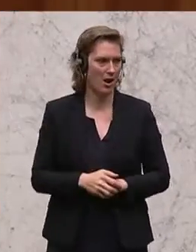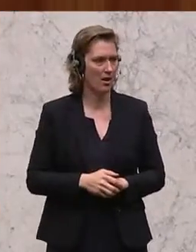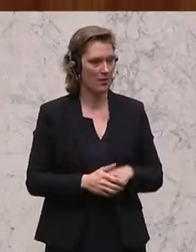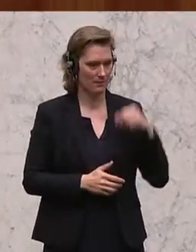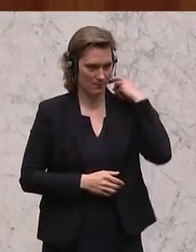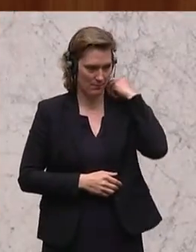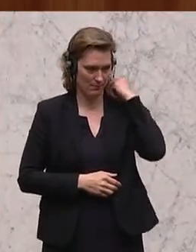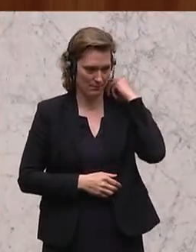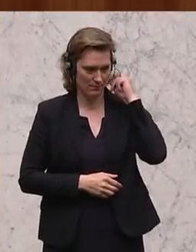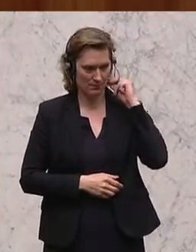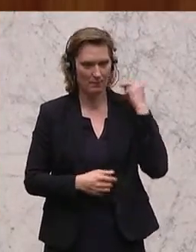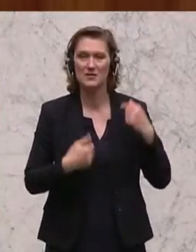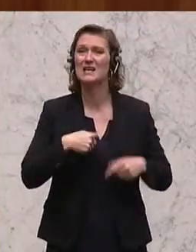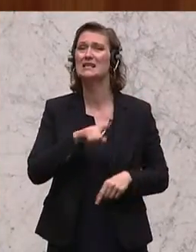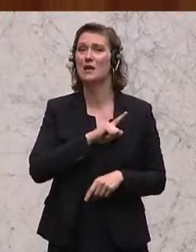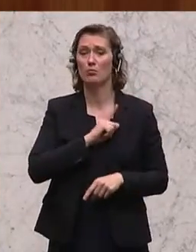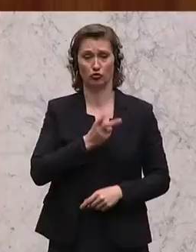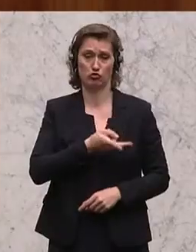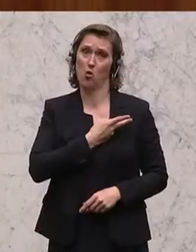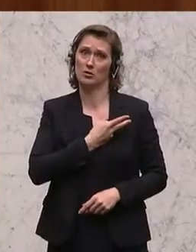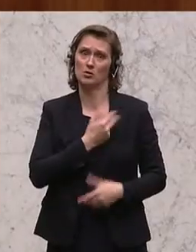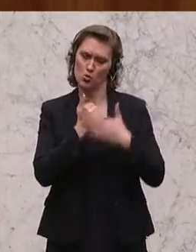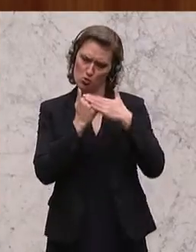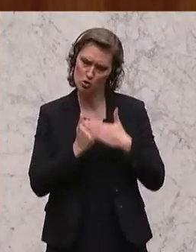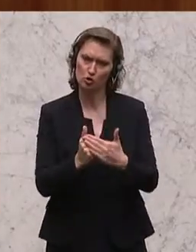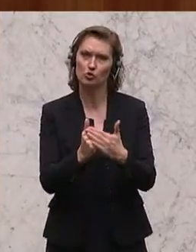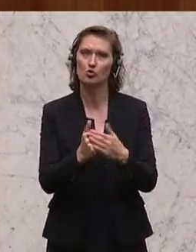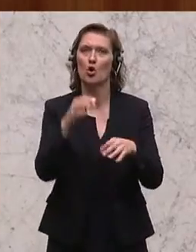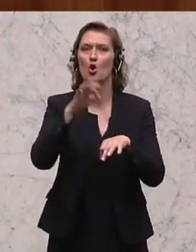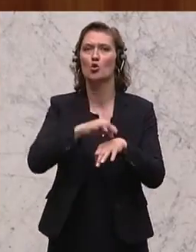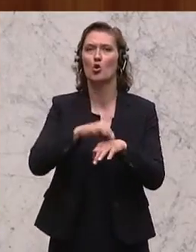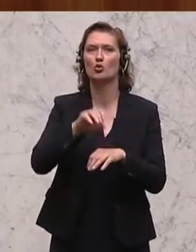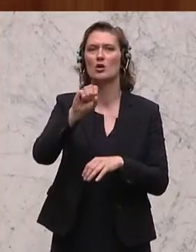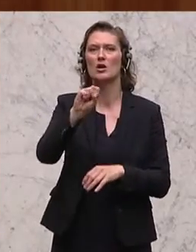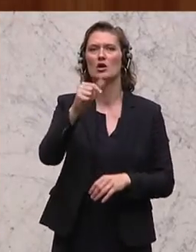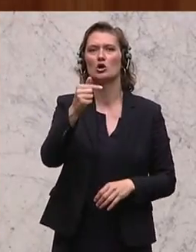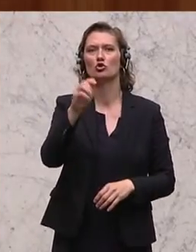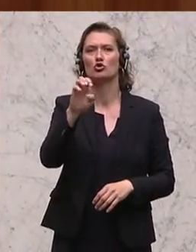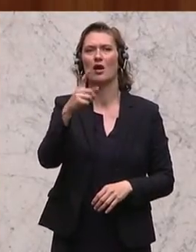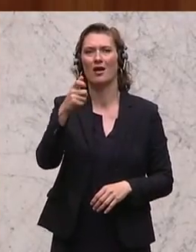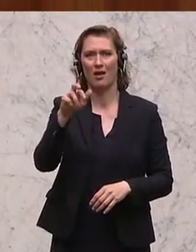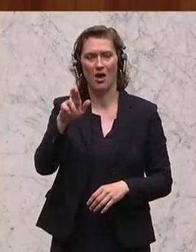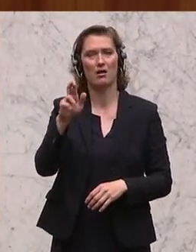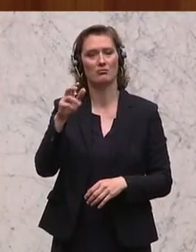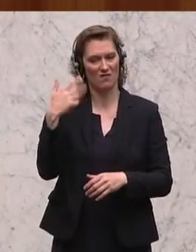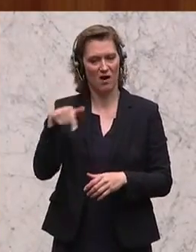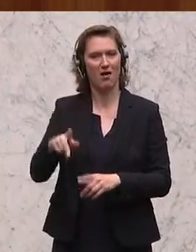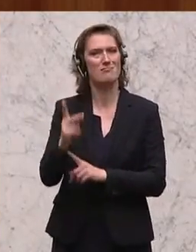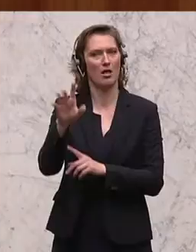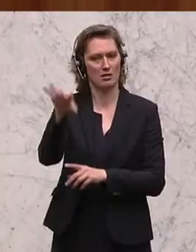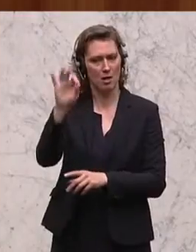und daher bin ich auch stolz darauf, mitunterstütz zu haben, dass ein Dr. Steger auch kandidiert und sich hier auch präsentieren konnte.